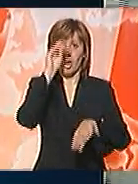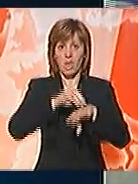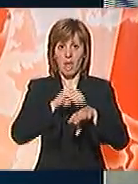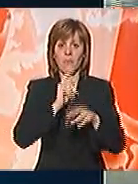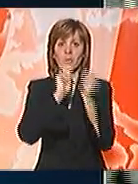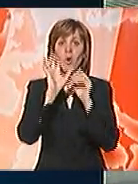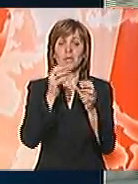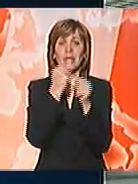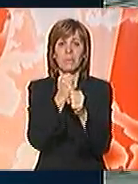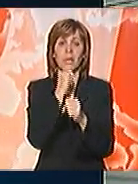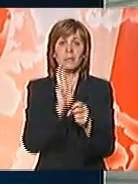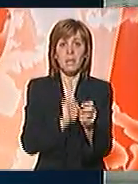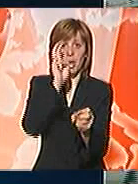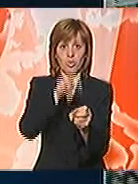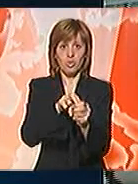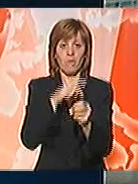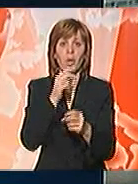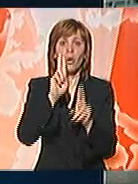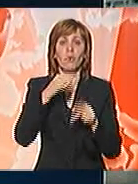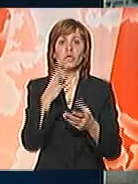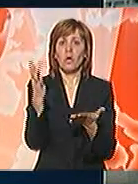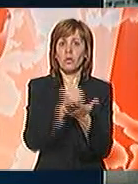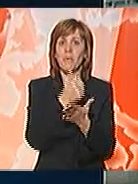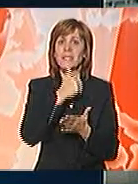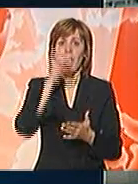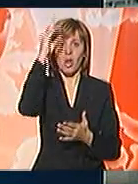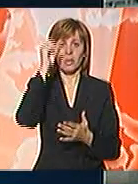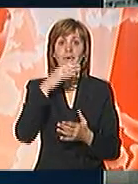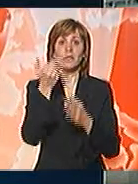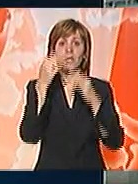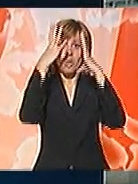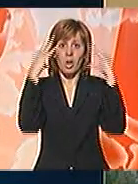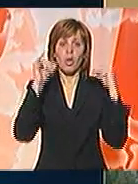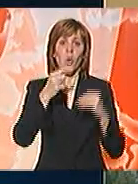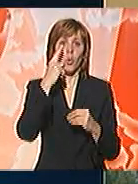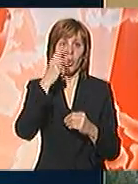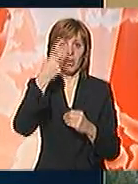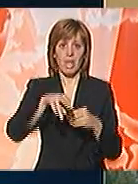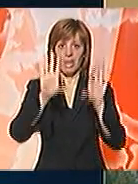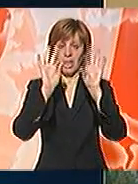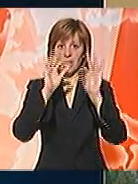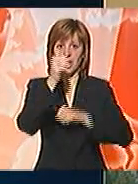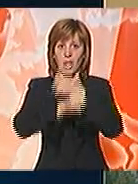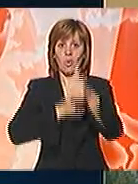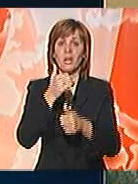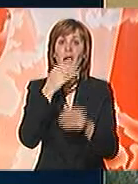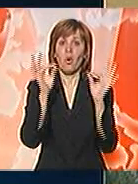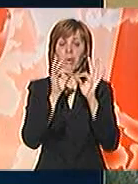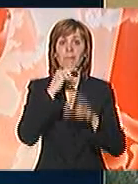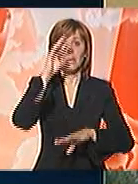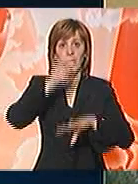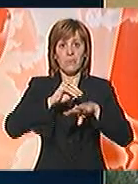bi sporazum o stabilizaciji i pridruživanju mogao da dobije zelena svetla iz Holandije u junu 2010. ako Bramercov